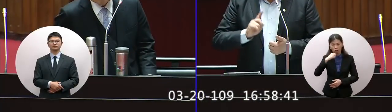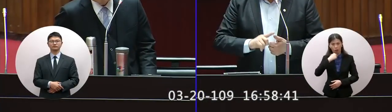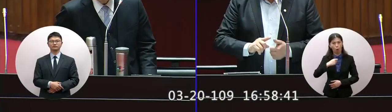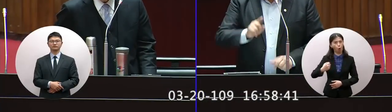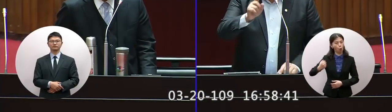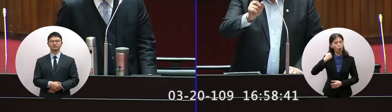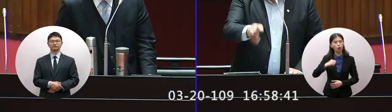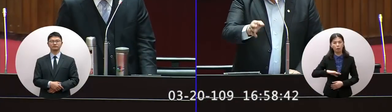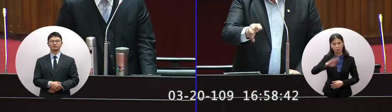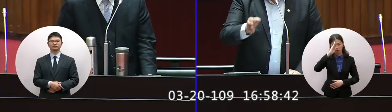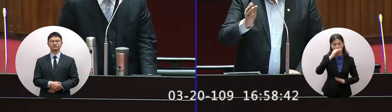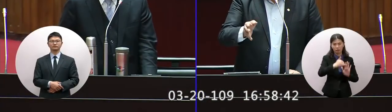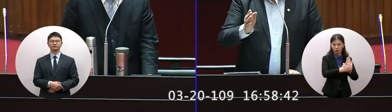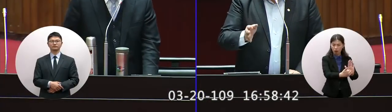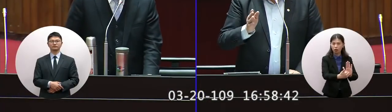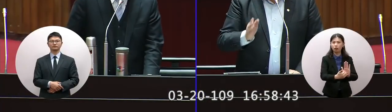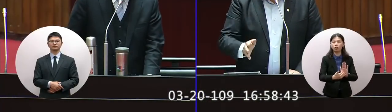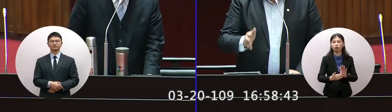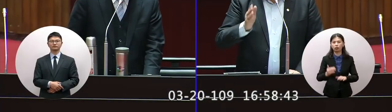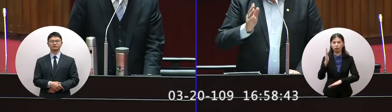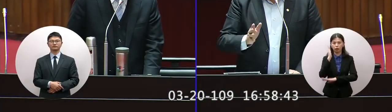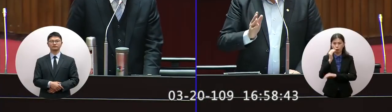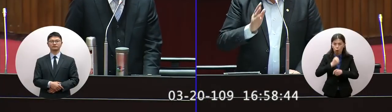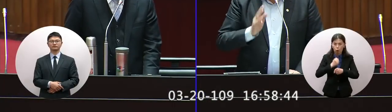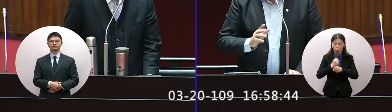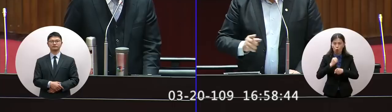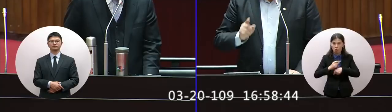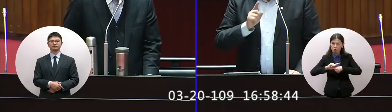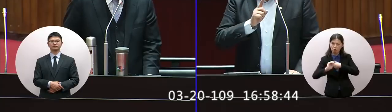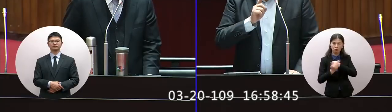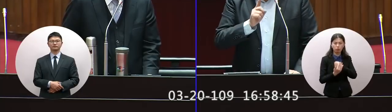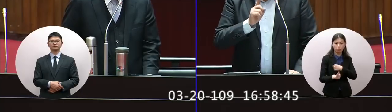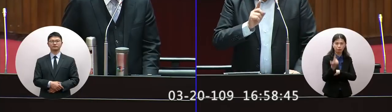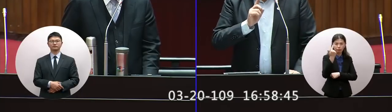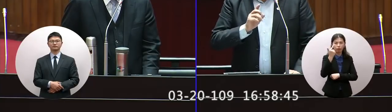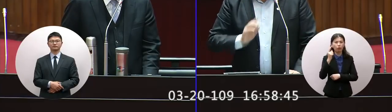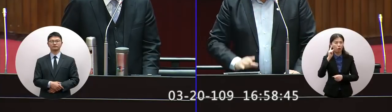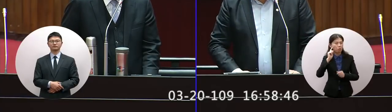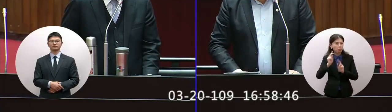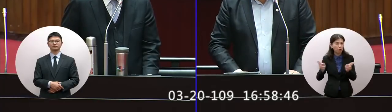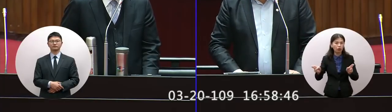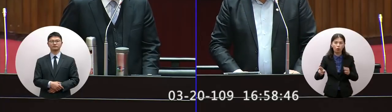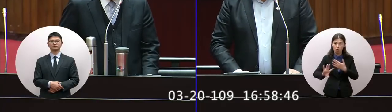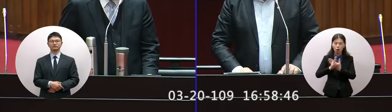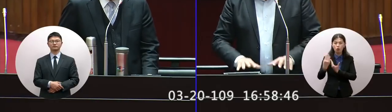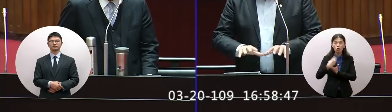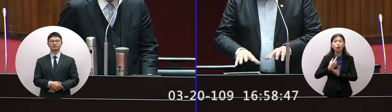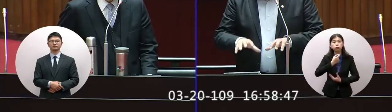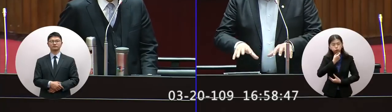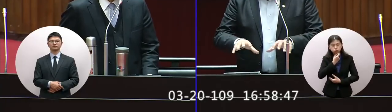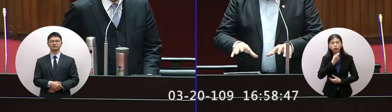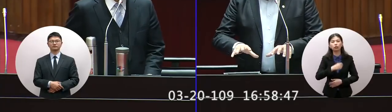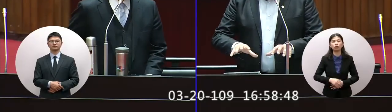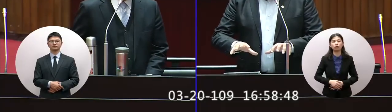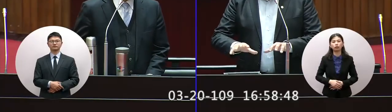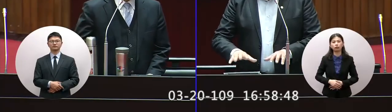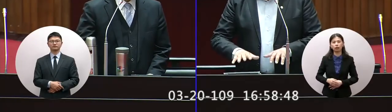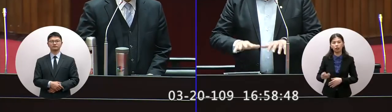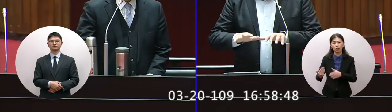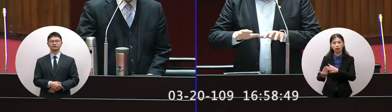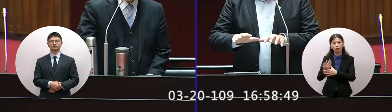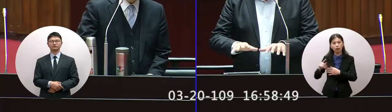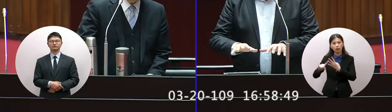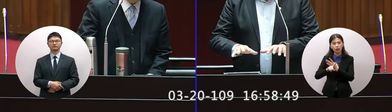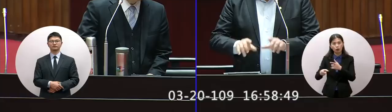不管是防疫還是現在進步這事情定精快速的能力我們是吸引投資的國家所以這個產業園區